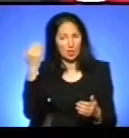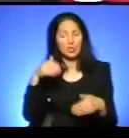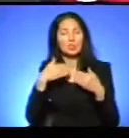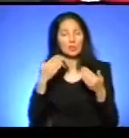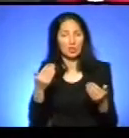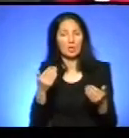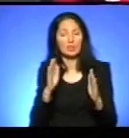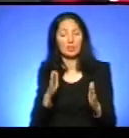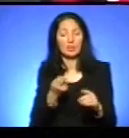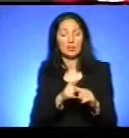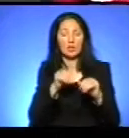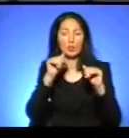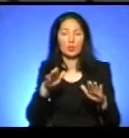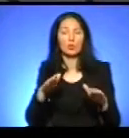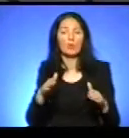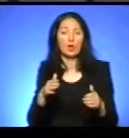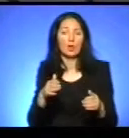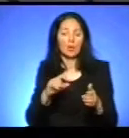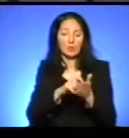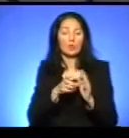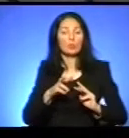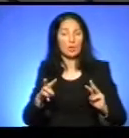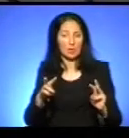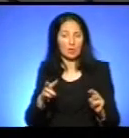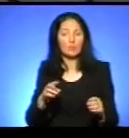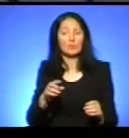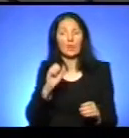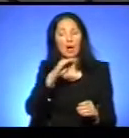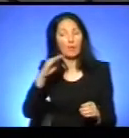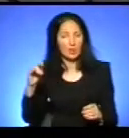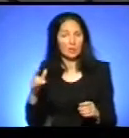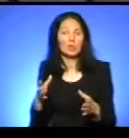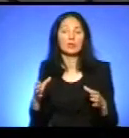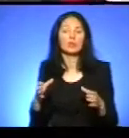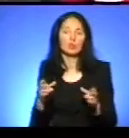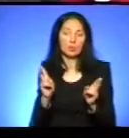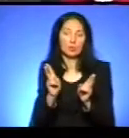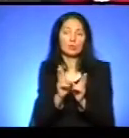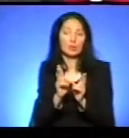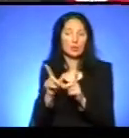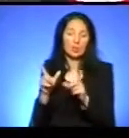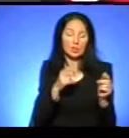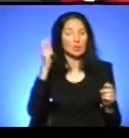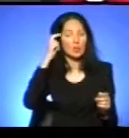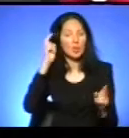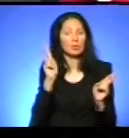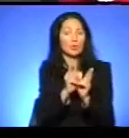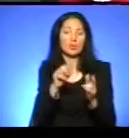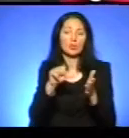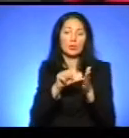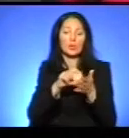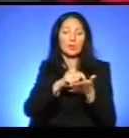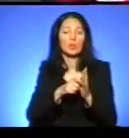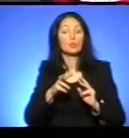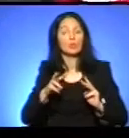вийшла ця постанова Кабінету міністрів, вони збиралися, їздили в Київ і ніби зустрічалися з представниками Кабінету міністрів і